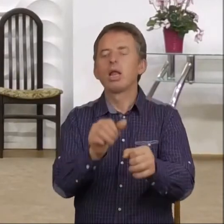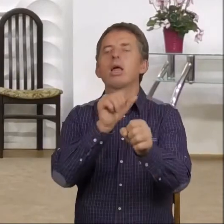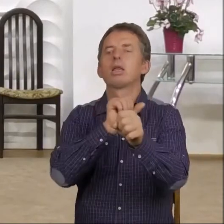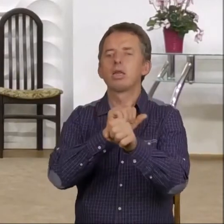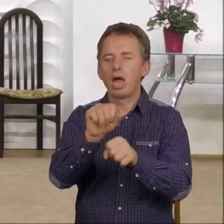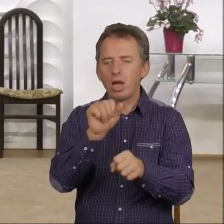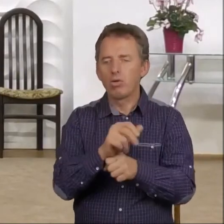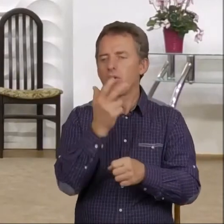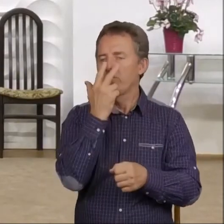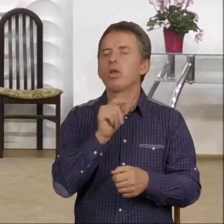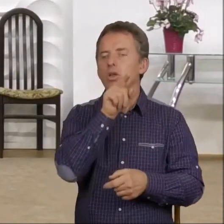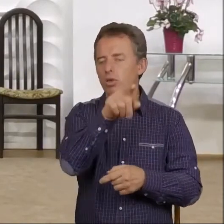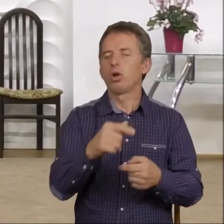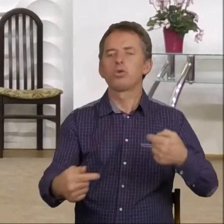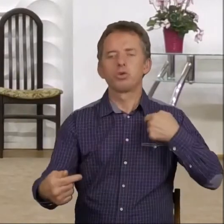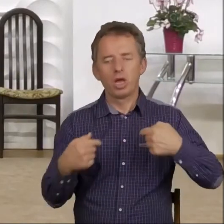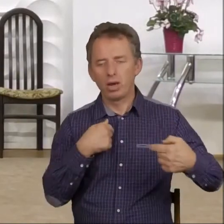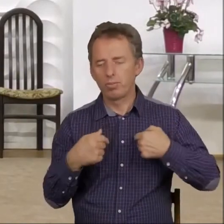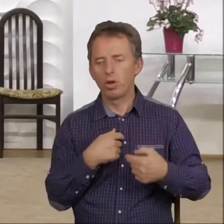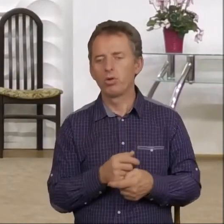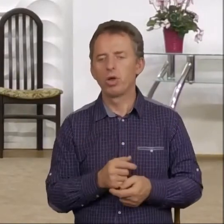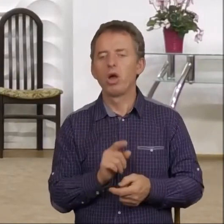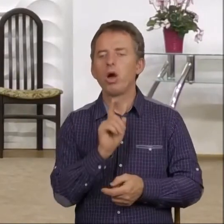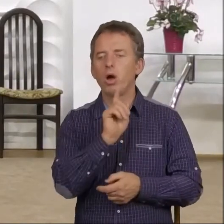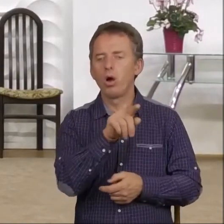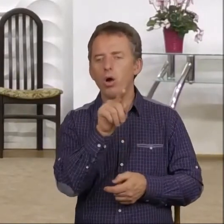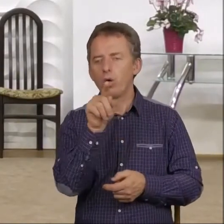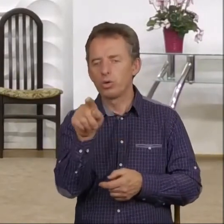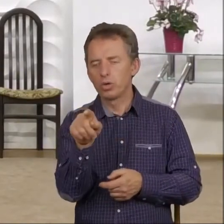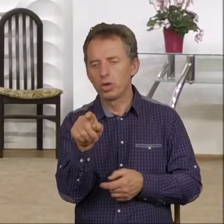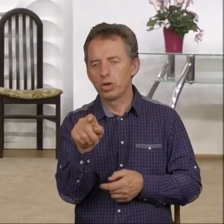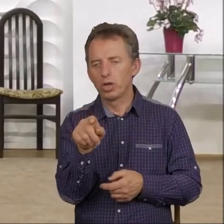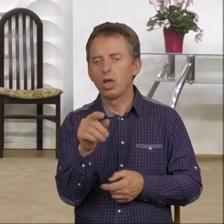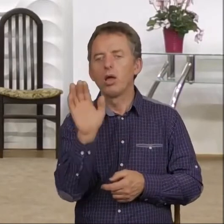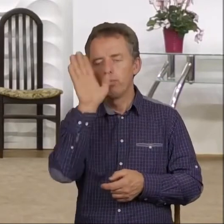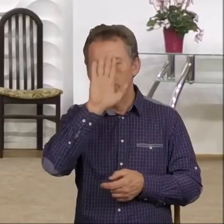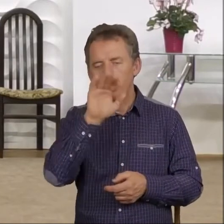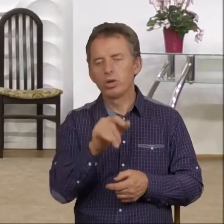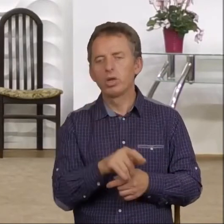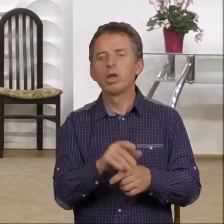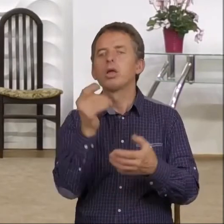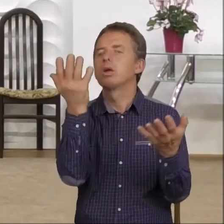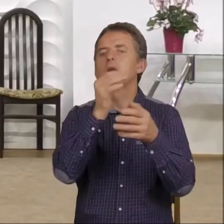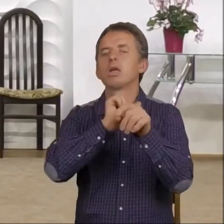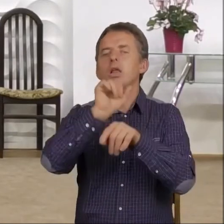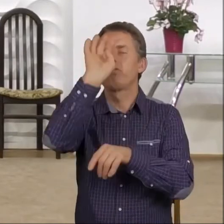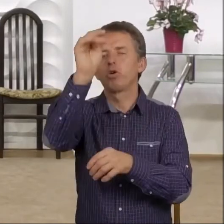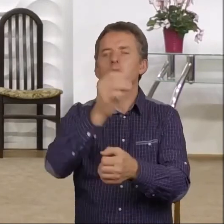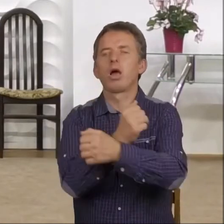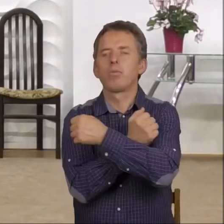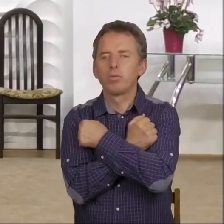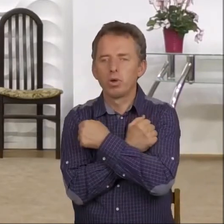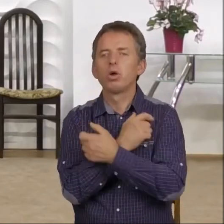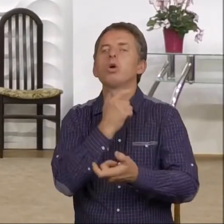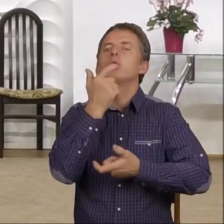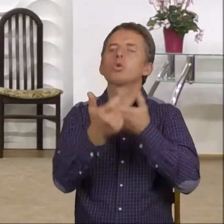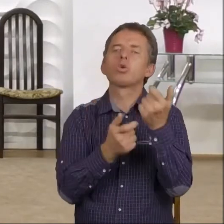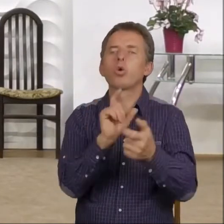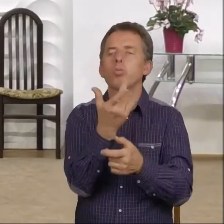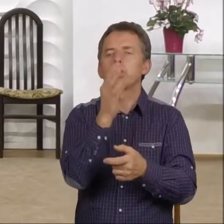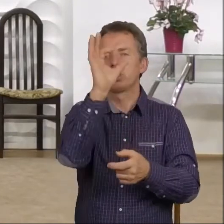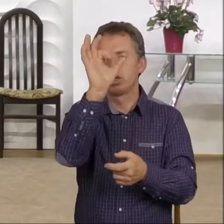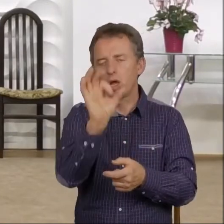teraz. I oni cierpią. I oni zamiast powiedzieć, Boże, no gdzie jest ta Twoja miłość? Zrób coś.